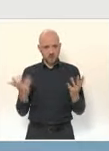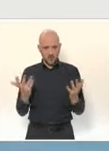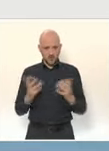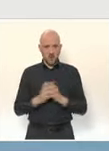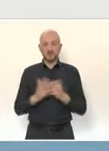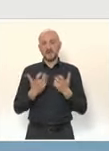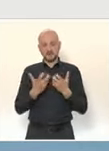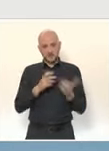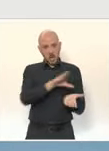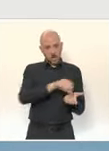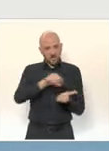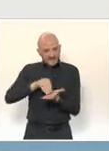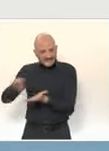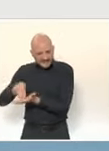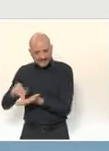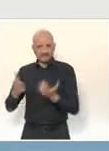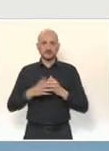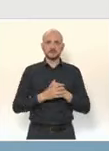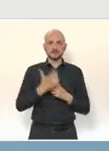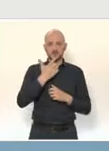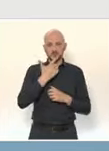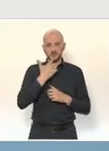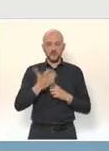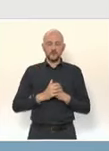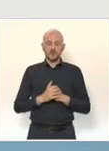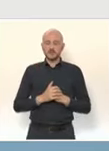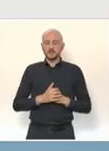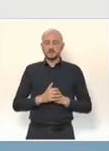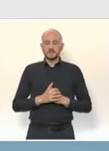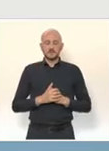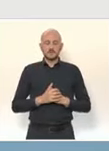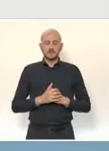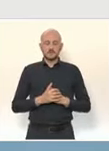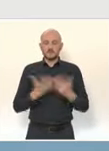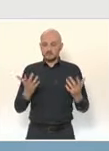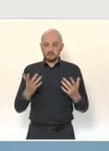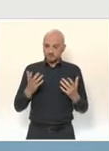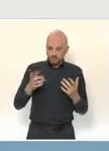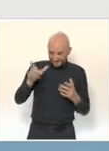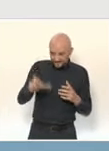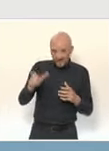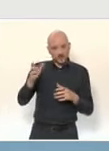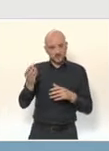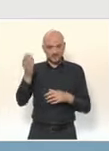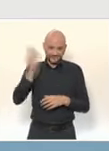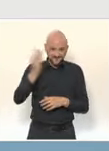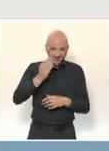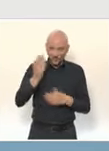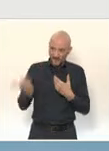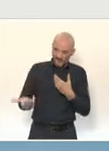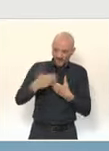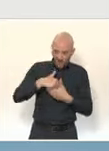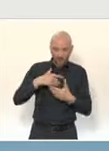pour les cantines avec la possibilité, chaque fois que cela est nécessaire, de faire en sorte que les classes